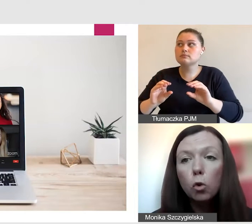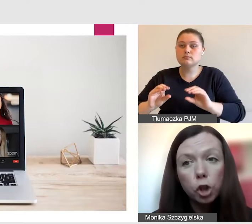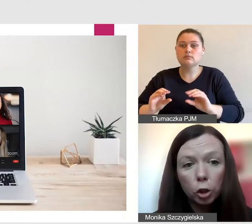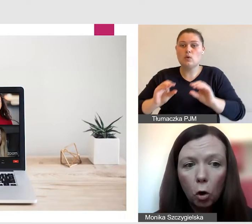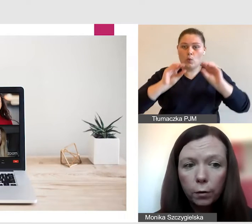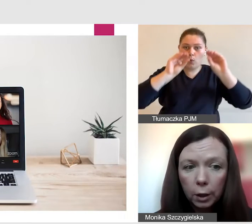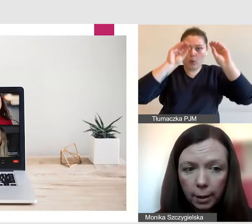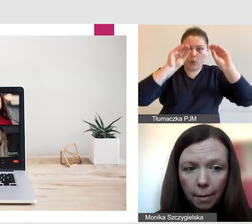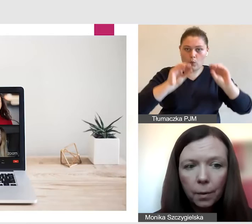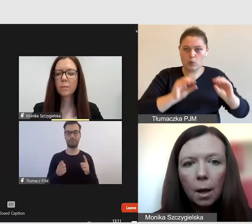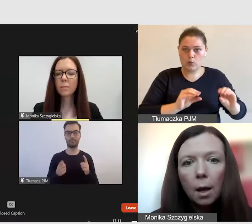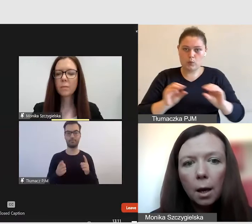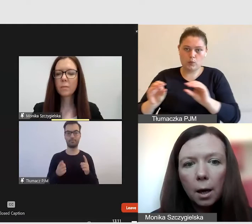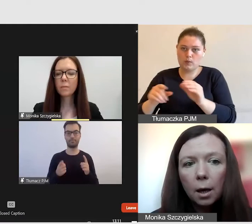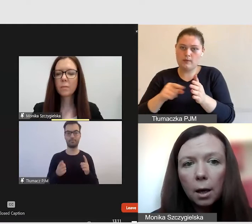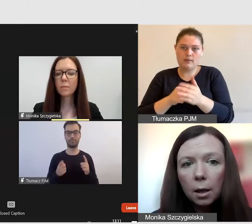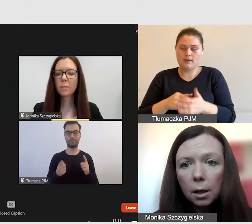stronie użytkownika.